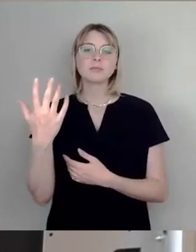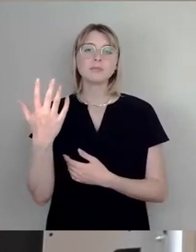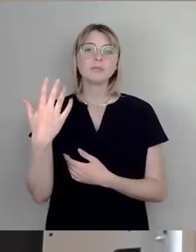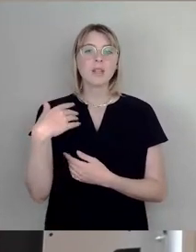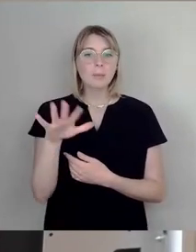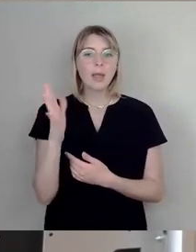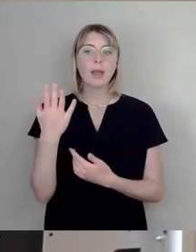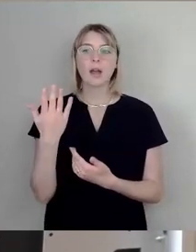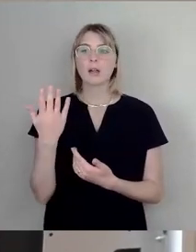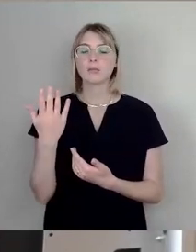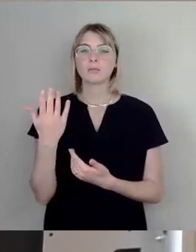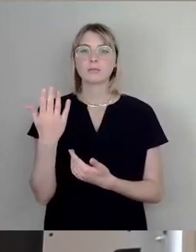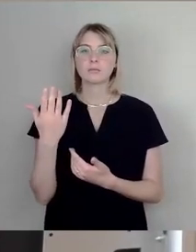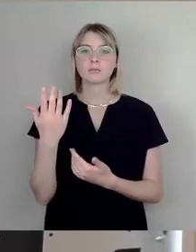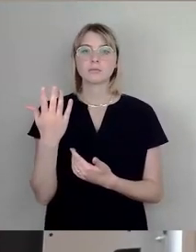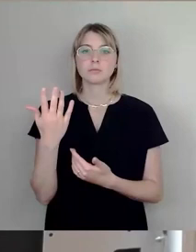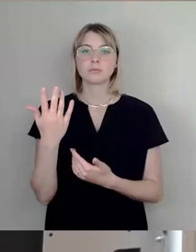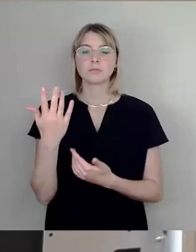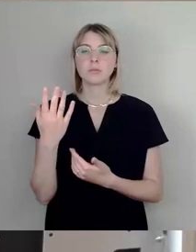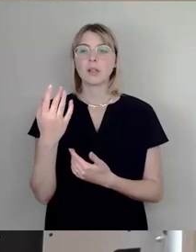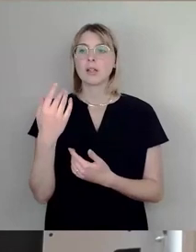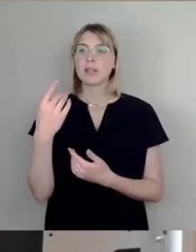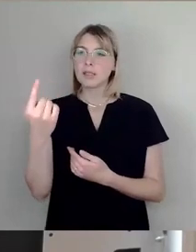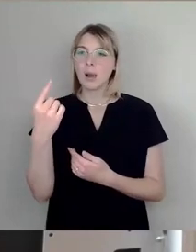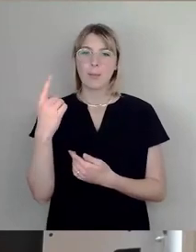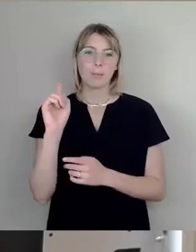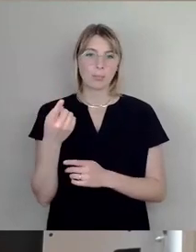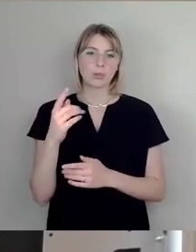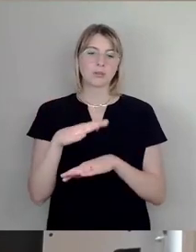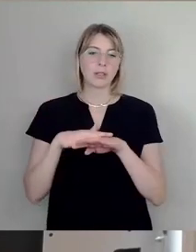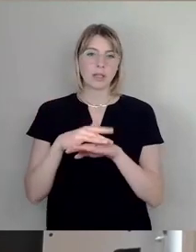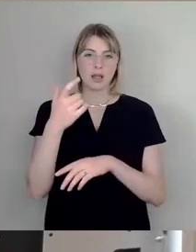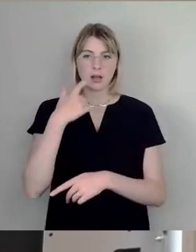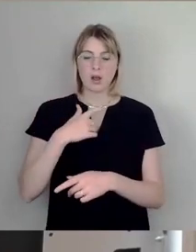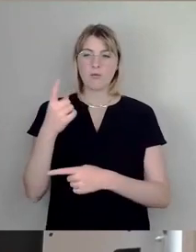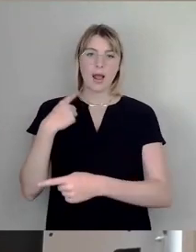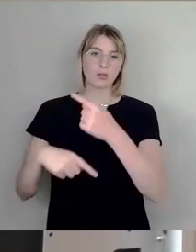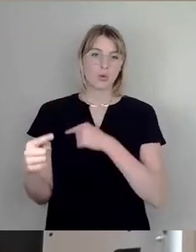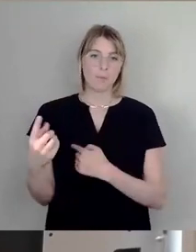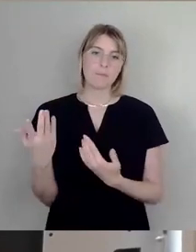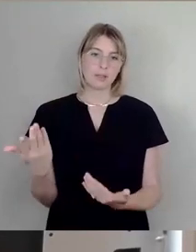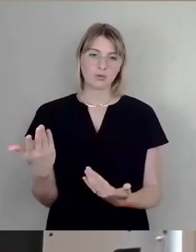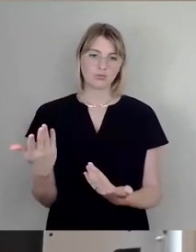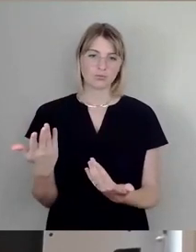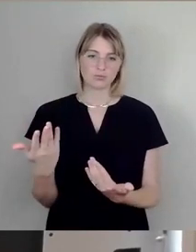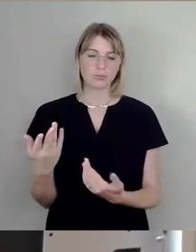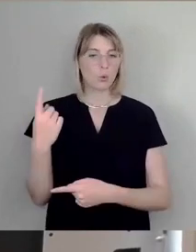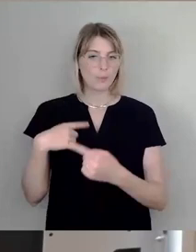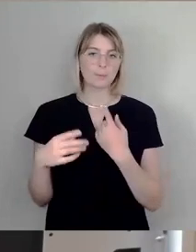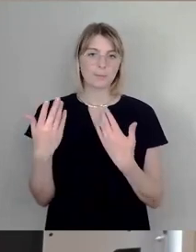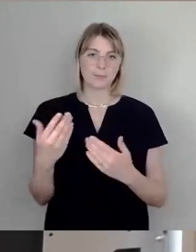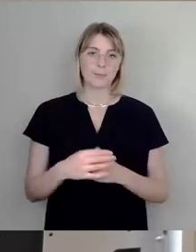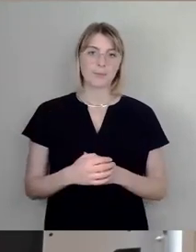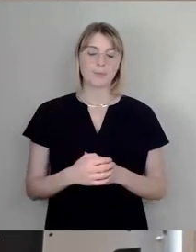uns zu verzeihen als Vertreter der Landeshauptstadt Dresden, als umgedreht. Was besonders ärgerlich ist an diesem